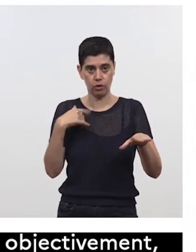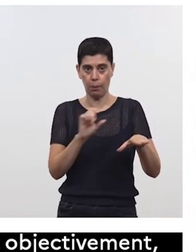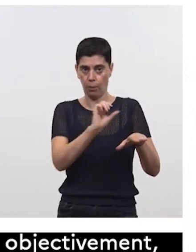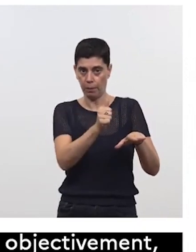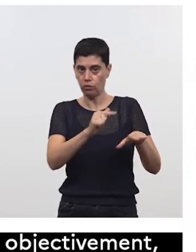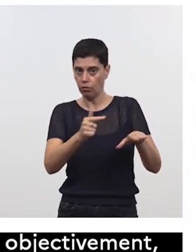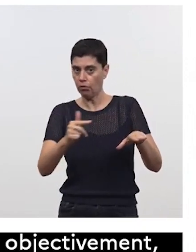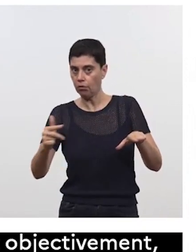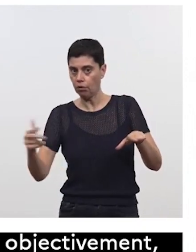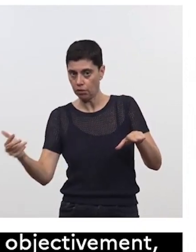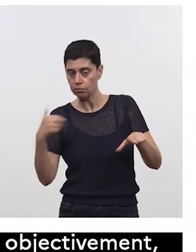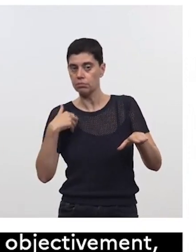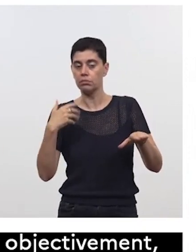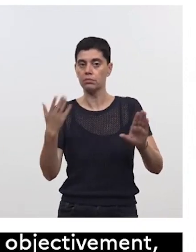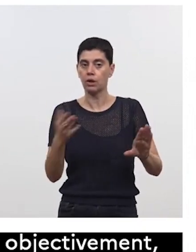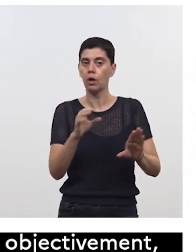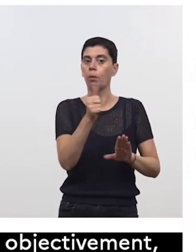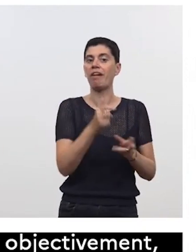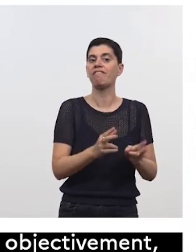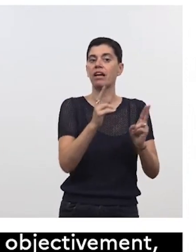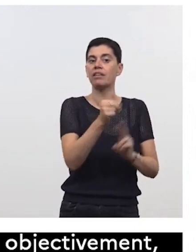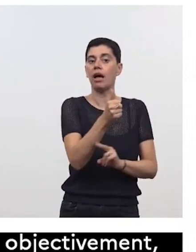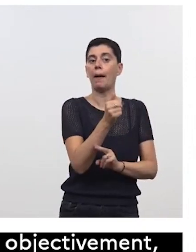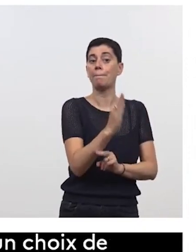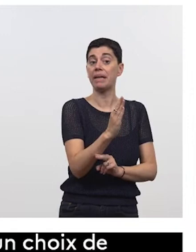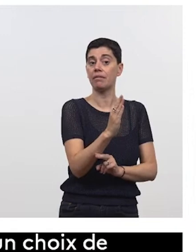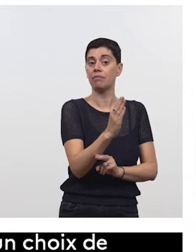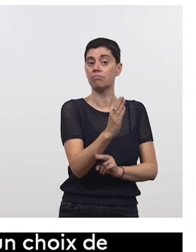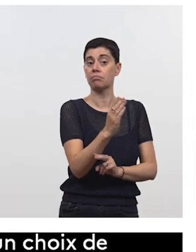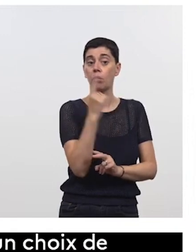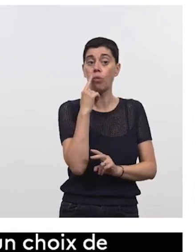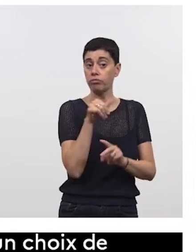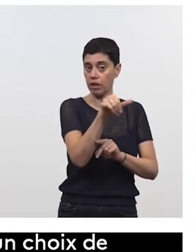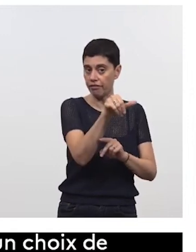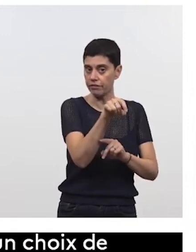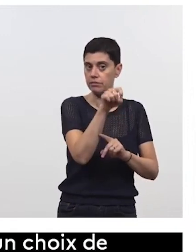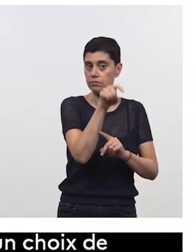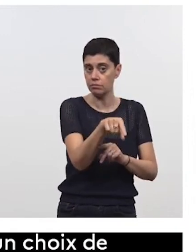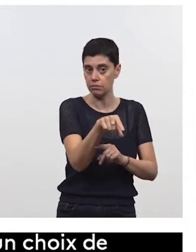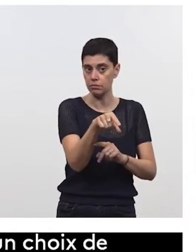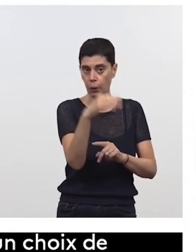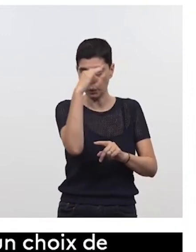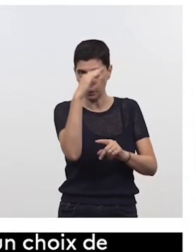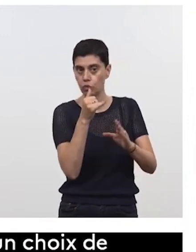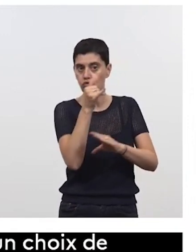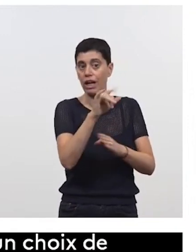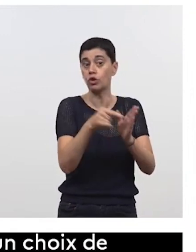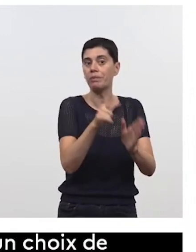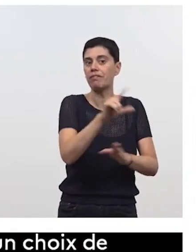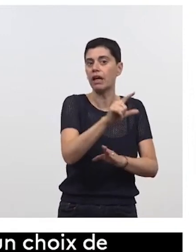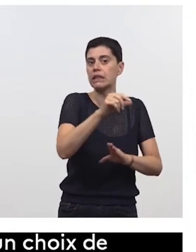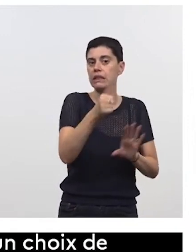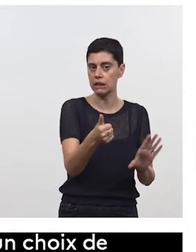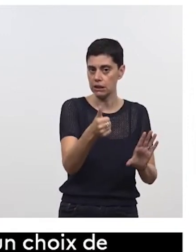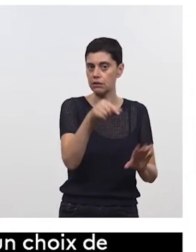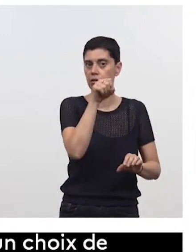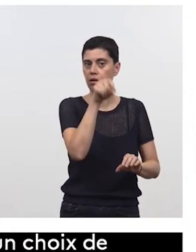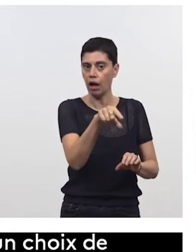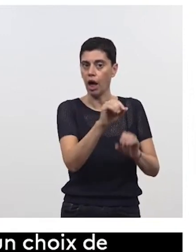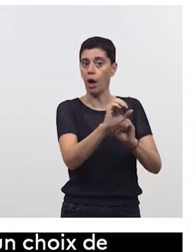permis de valider la phase dite 1B du SCAF qui va nous emmener vers 2026 pour faire vite pour avoir un démonstrateur